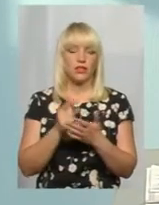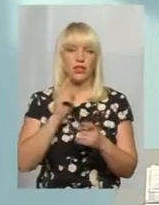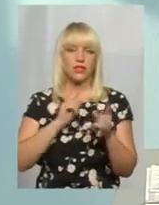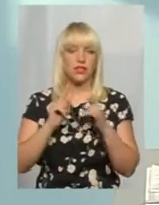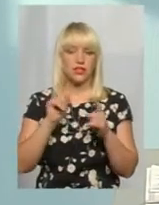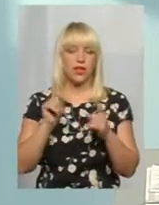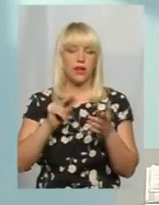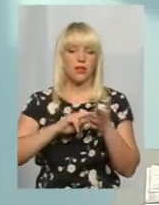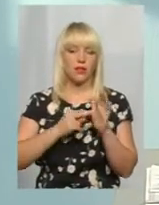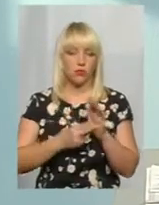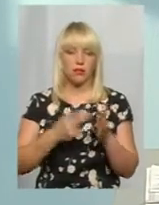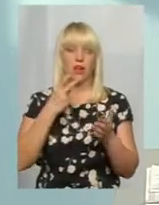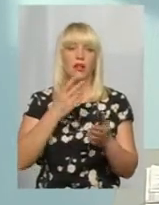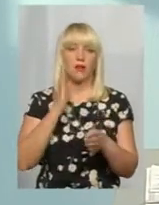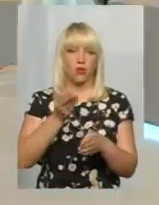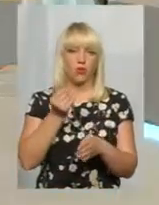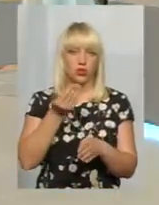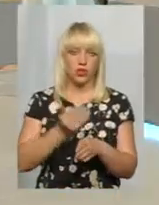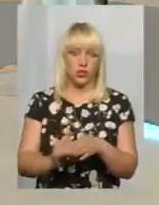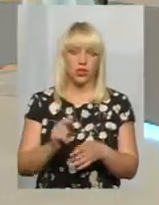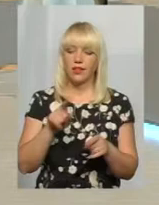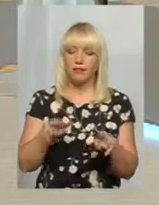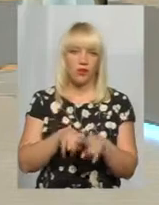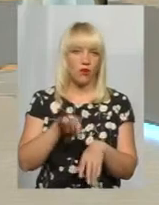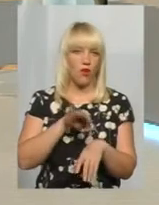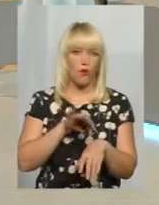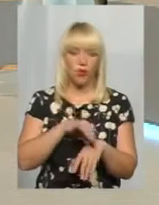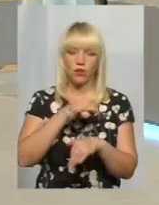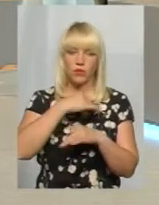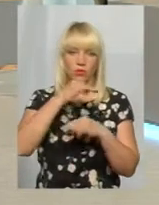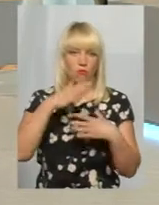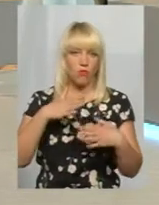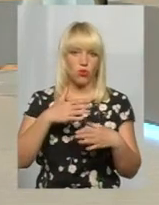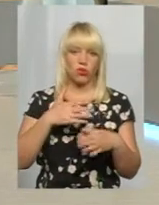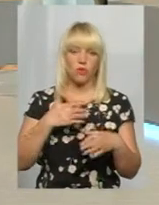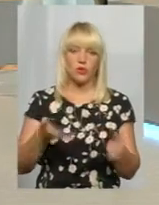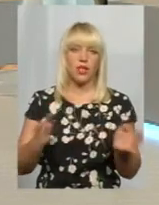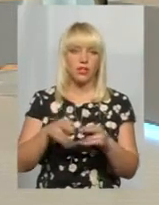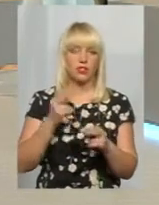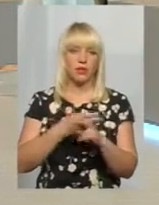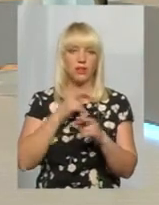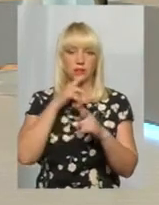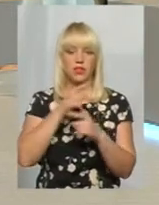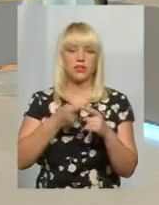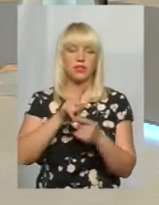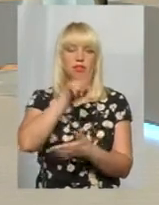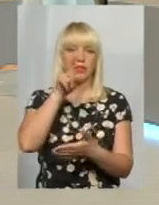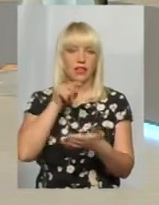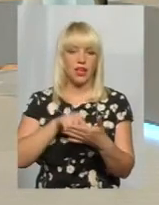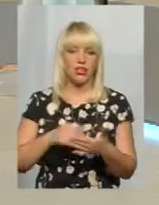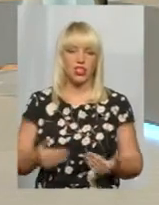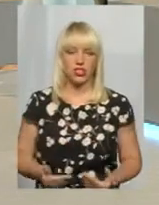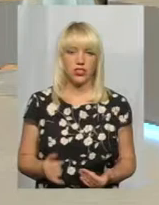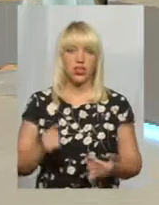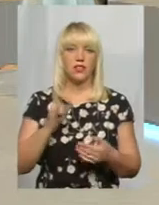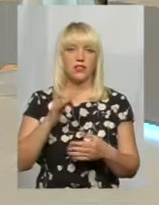Таких хворих ми не можемо залишити без препаратів, тому що це для них питання життя і смерті. Так що препаратами вони забезпечені будуть,